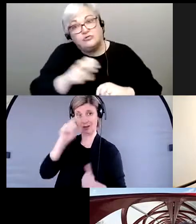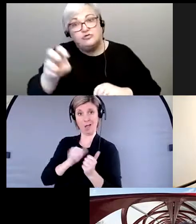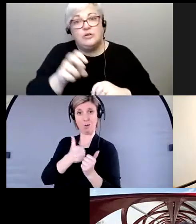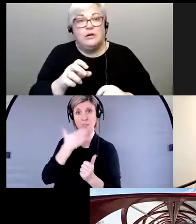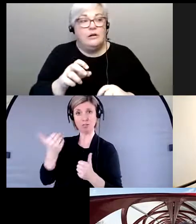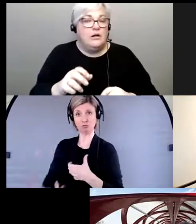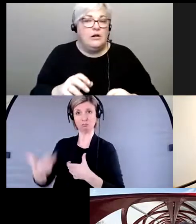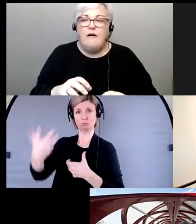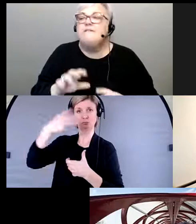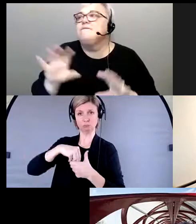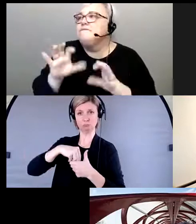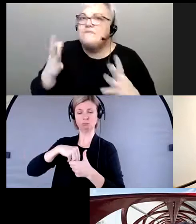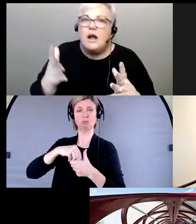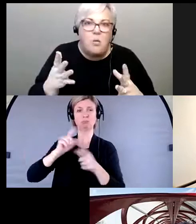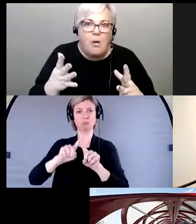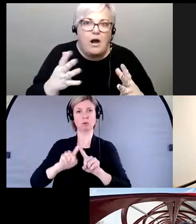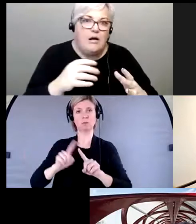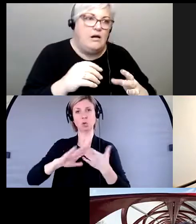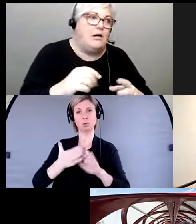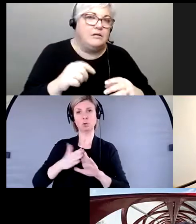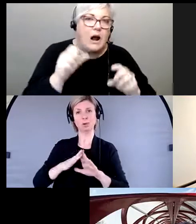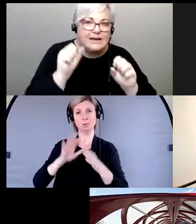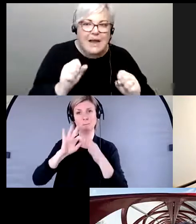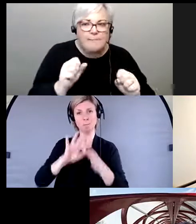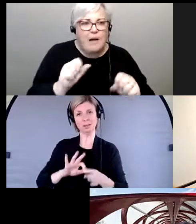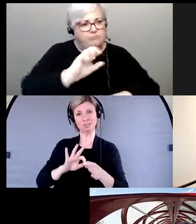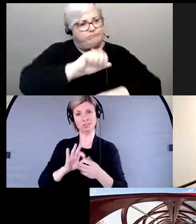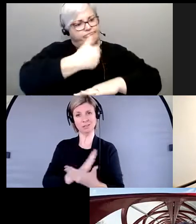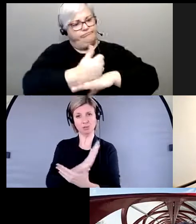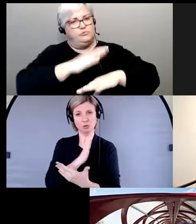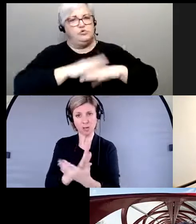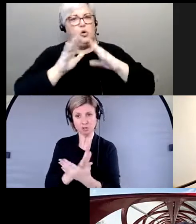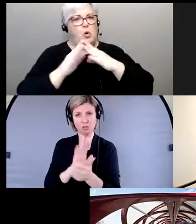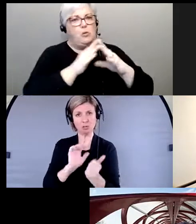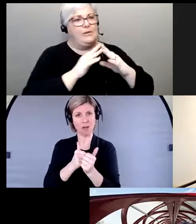changements. comment est-ce qu'on peut créer des mouvements qui se basent sur la communauté.